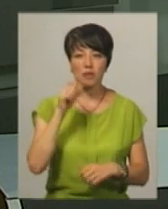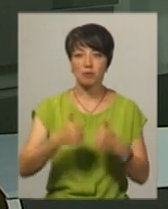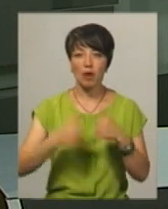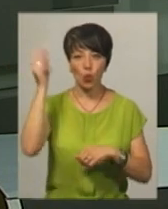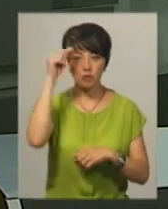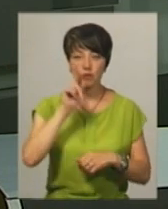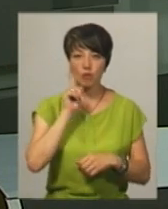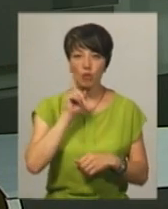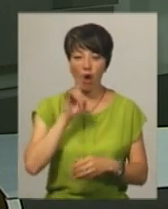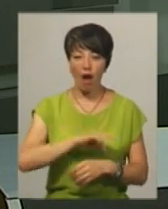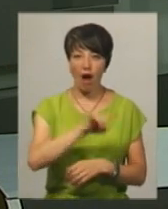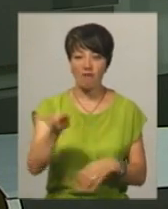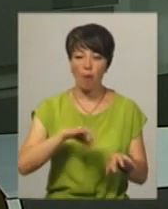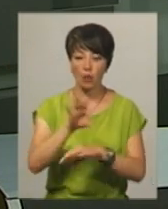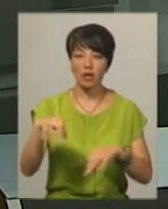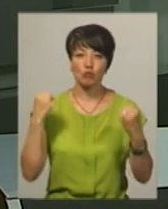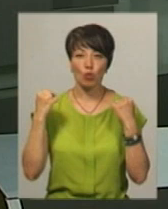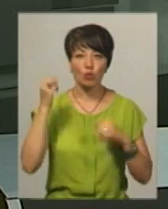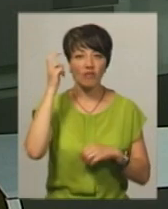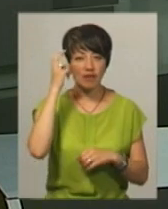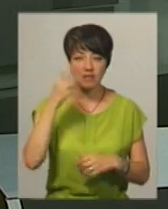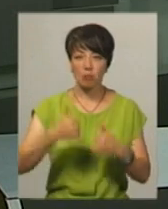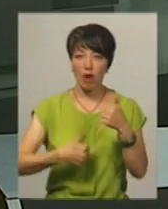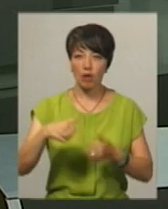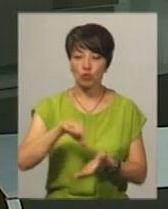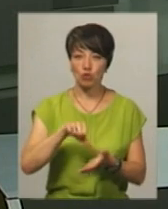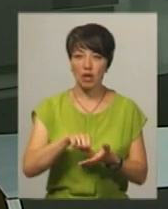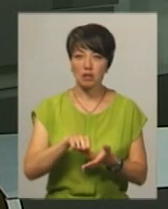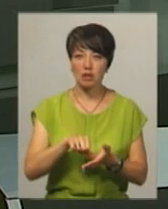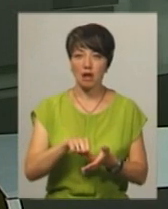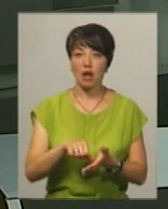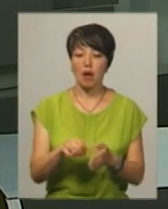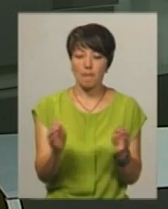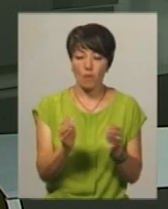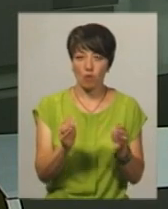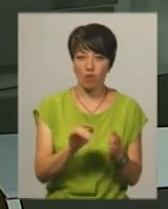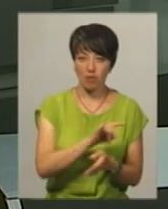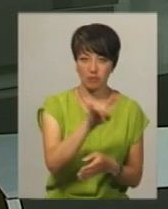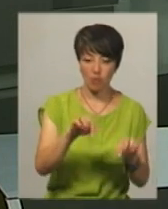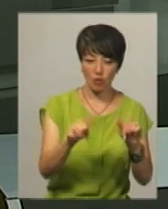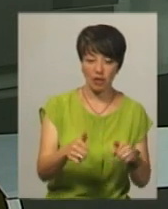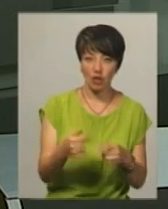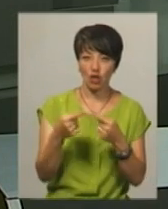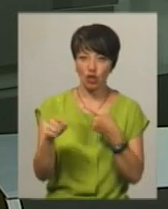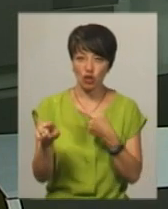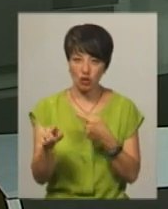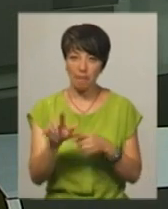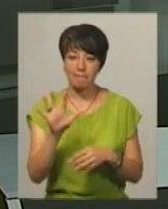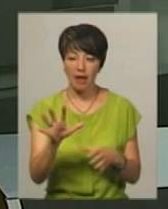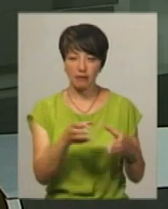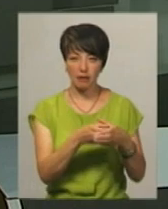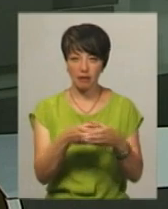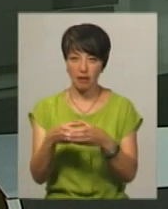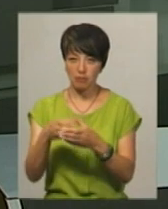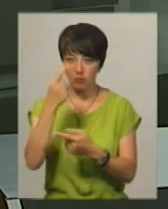учнівської молоді з авіамодельного спорту в Києві. Змагалися учасники з кордовими моделями літаків та інших повітряних студент п'ятий класів,